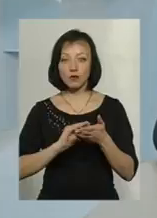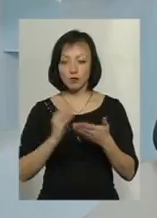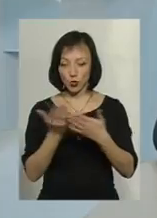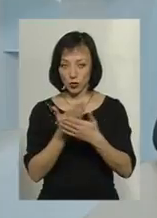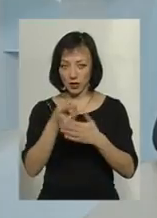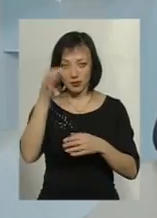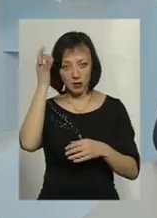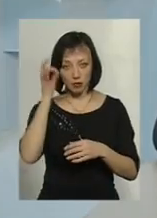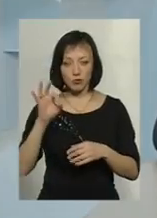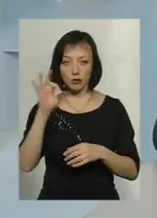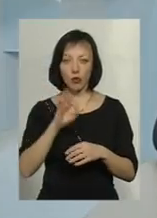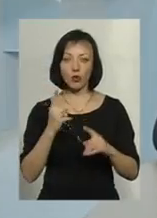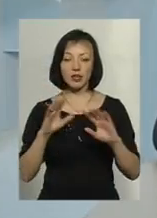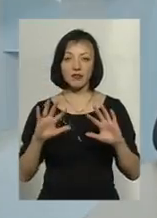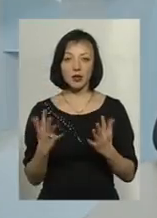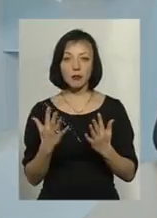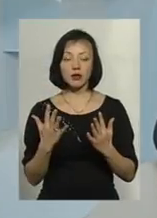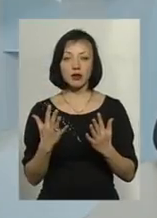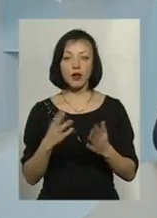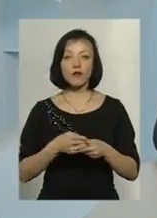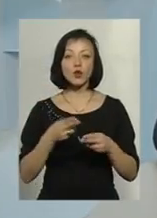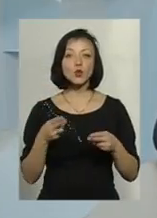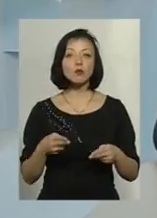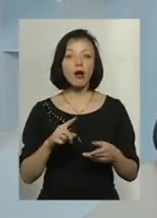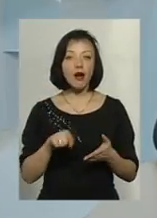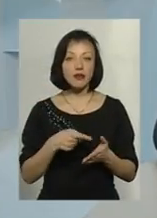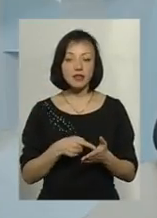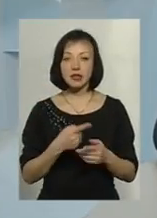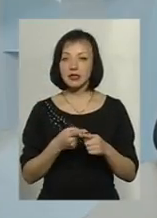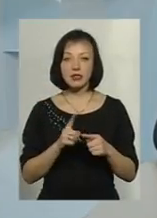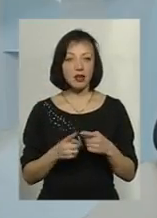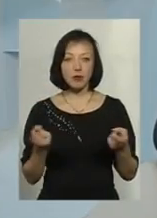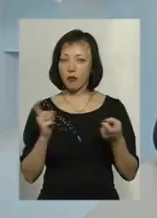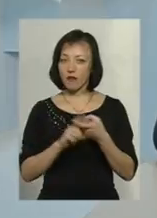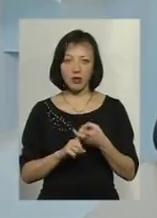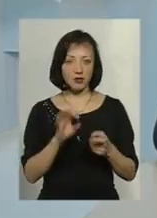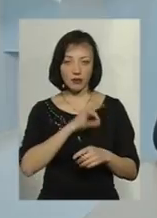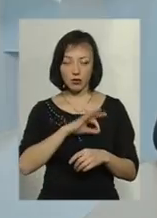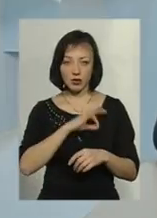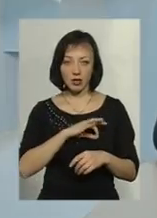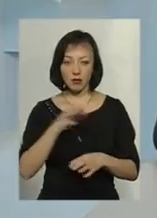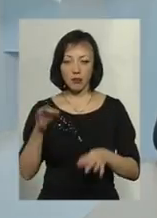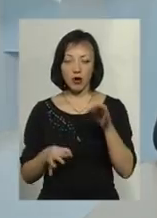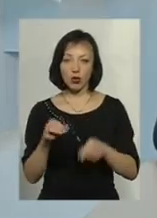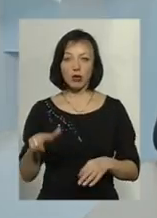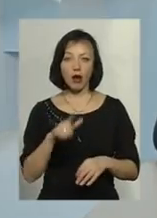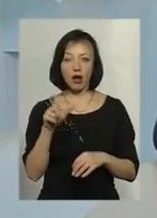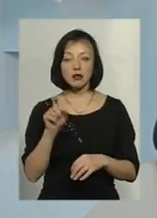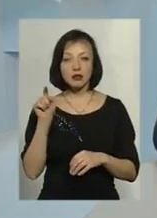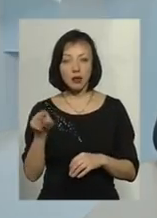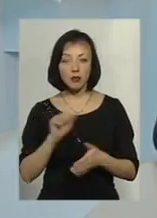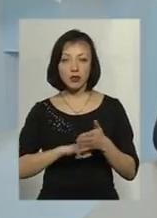згадувалося, хіба що проводить випадок це в Дунаївцях, але це не пов'язано з експлуатацією природного газу. Там